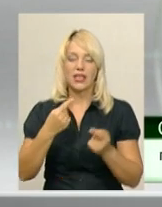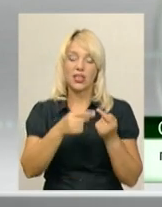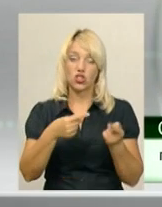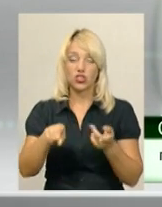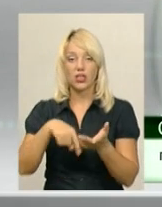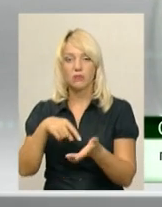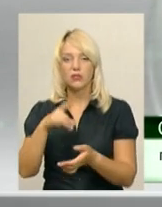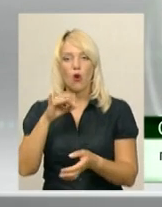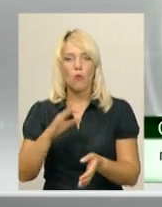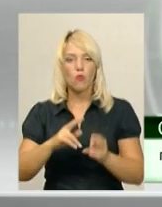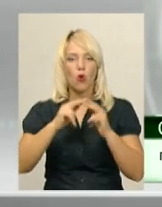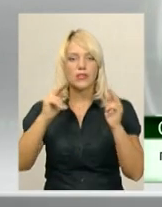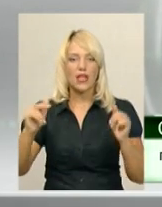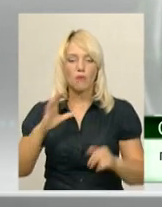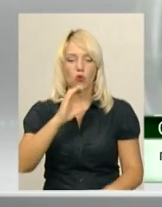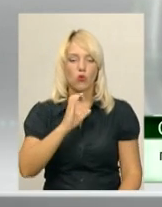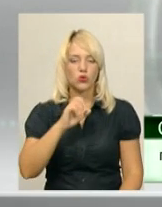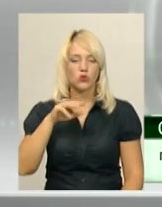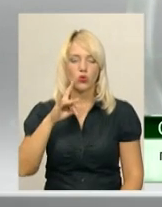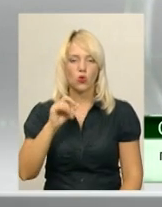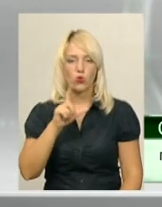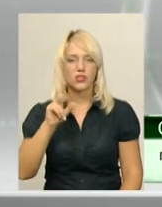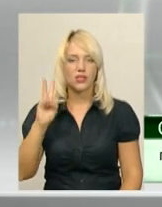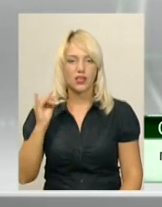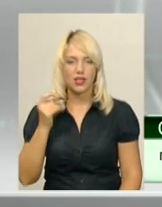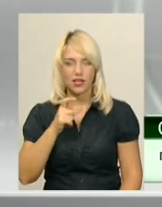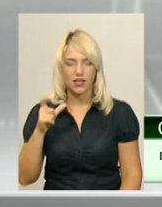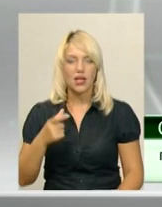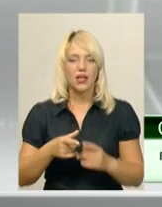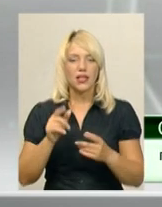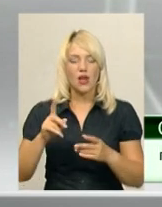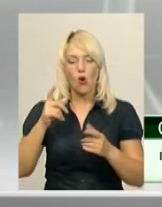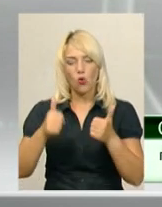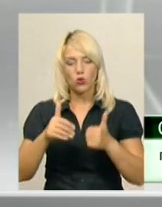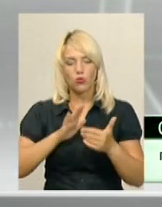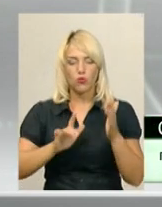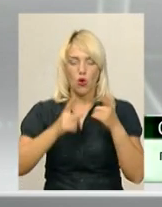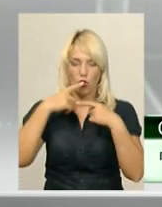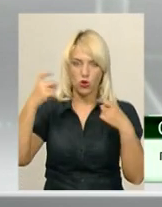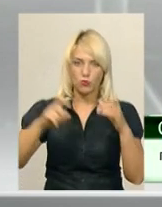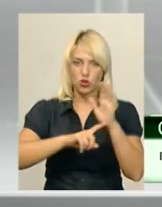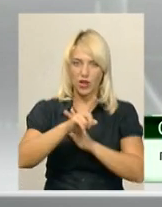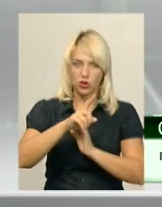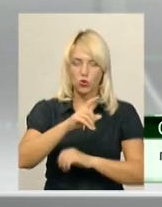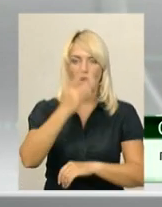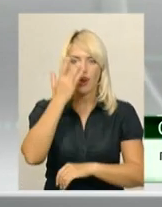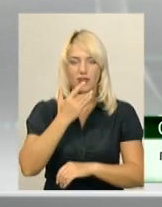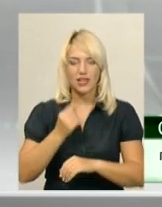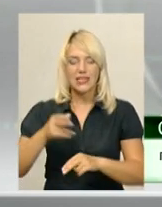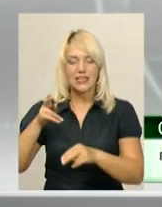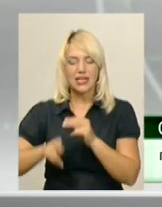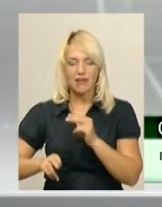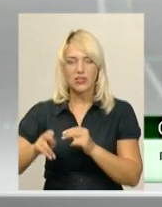про замок Остроських. Конкурс був оголошений на початку літа і закінчився 1 серпня. Всі